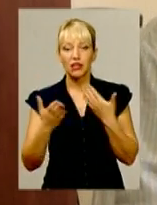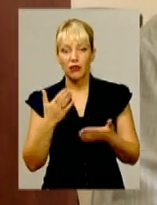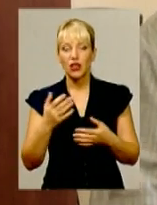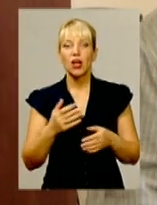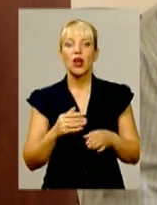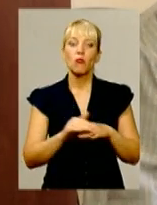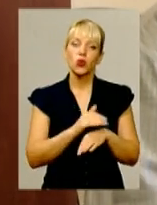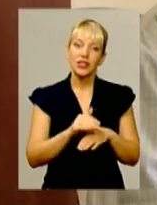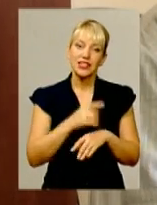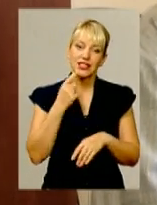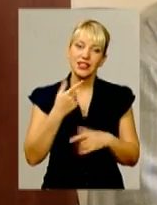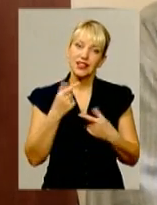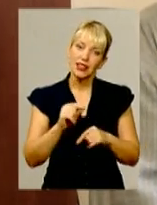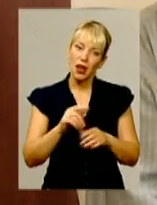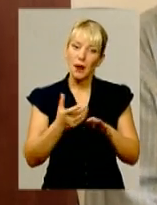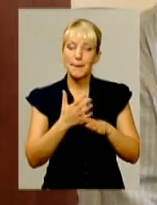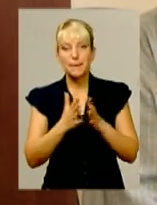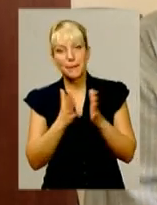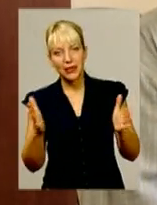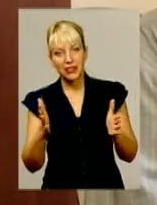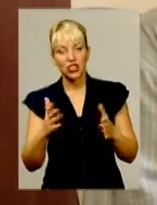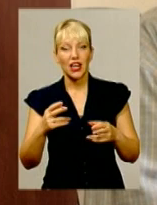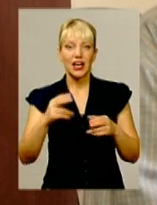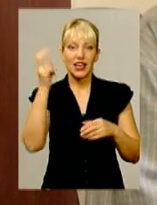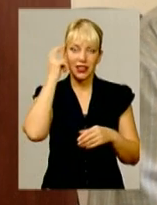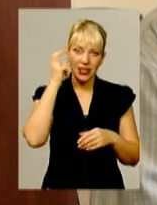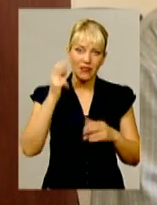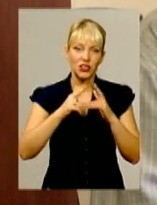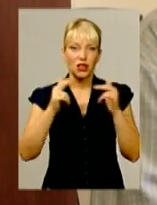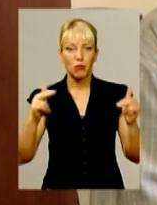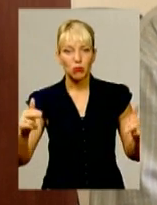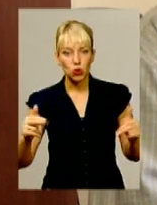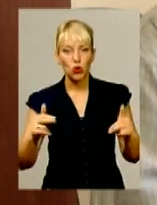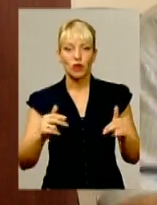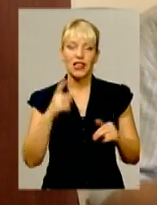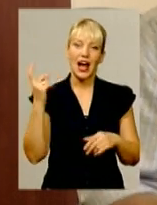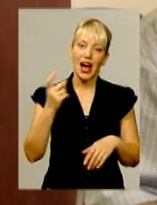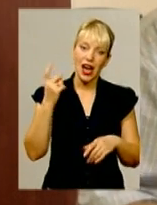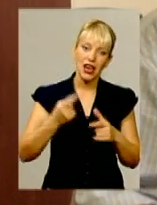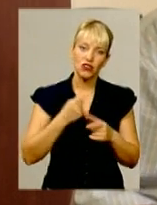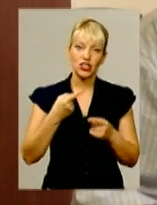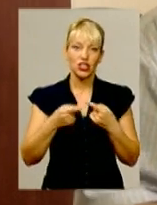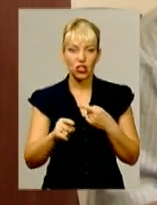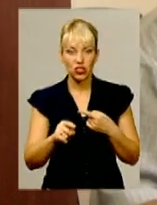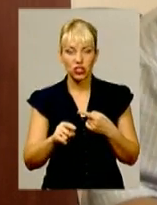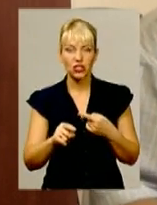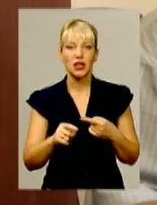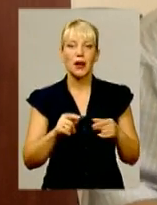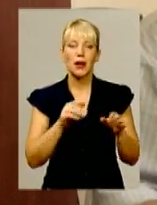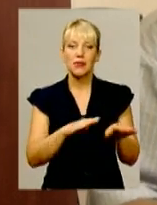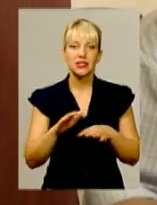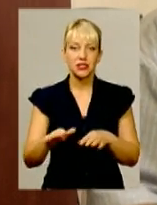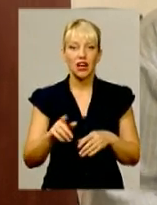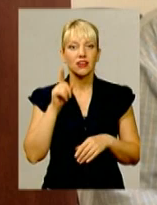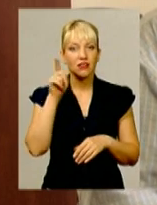ласка, де більші пасажири потік? В Києві, Ніпепетровську, Харкові чи в інших містах? Там 5,5,50. Справа не в тому, що ми